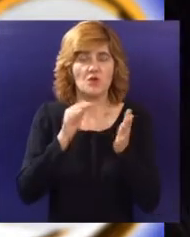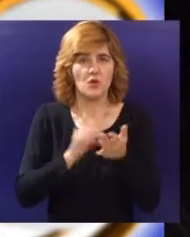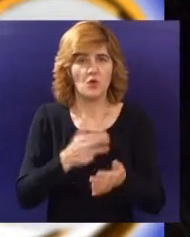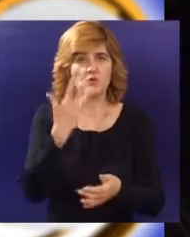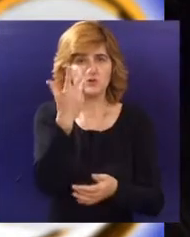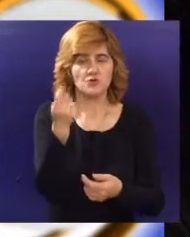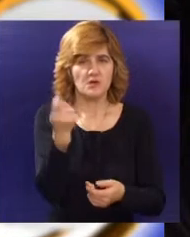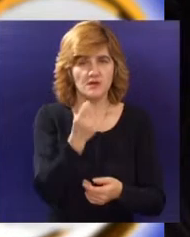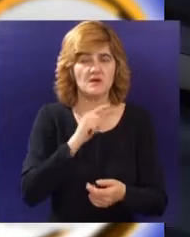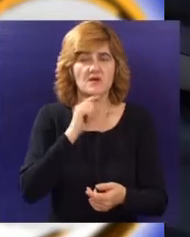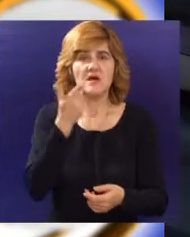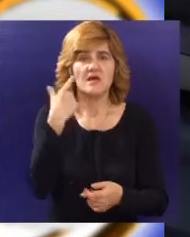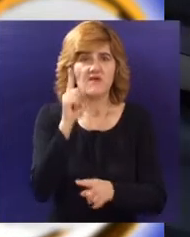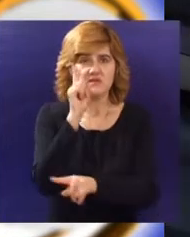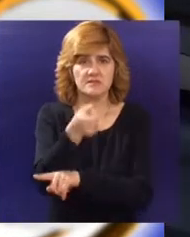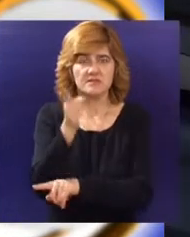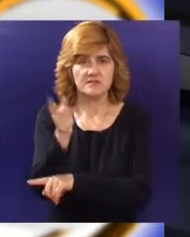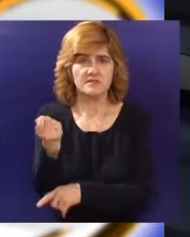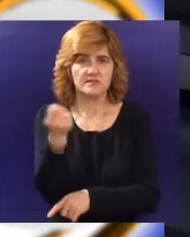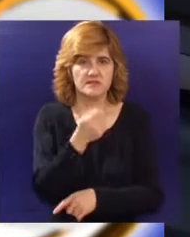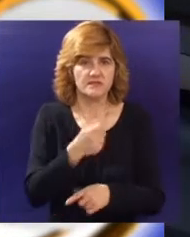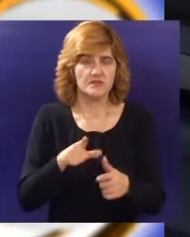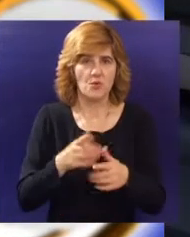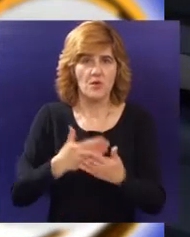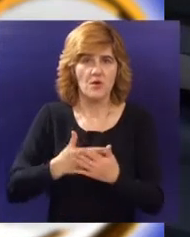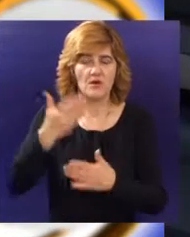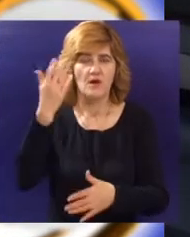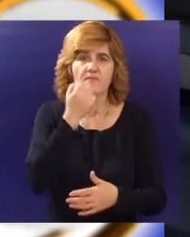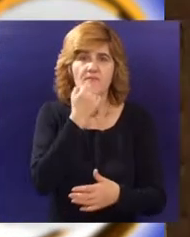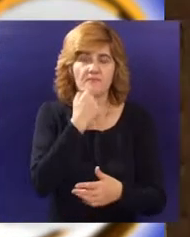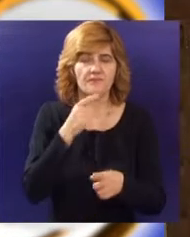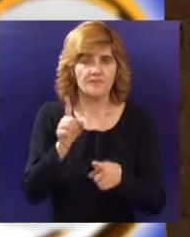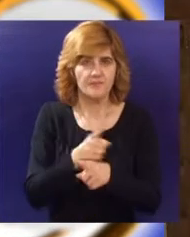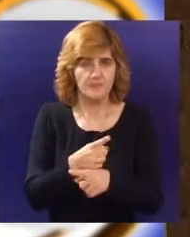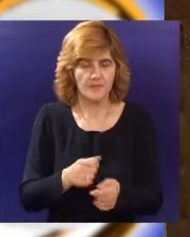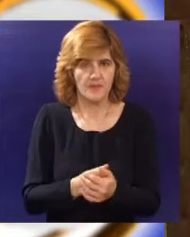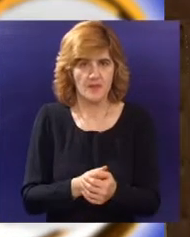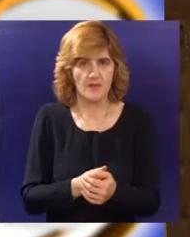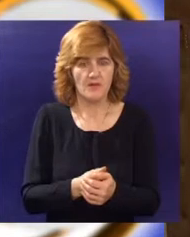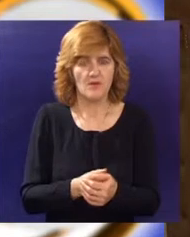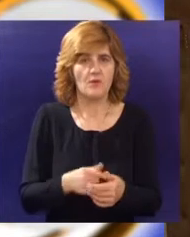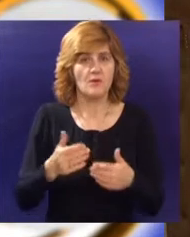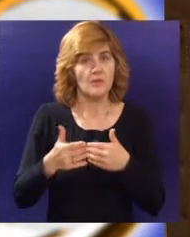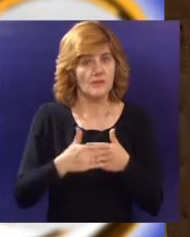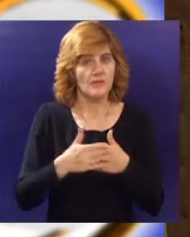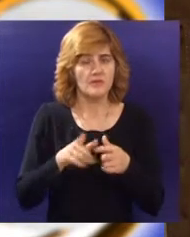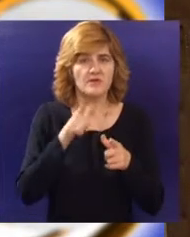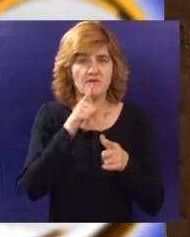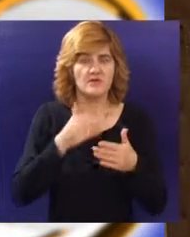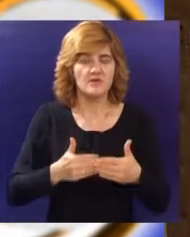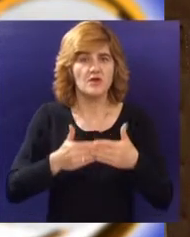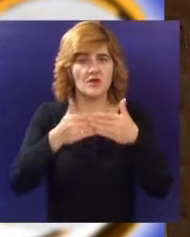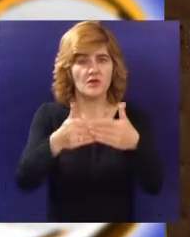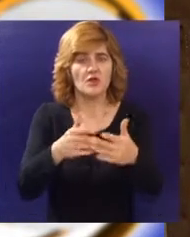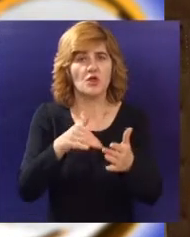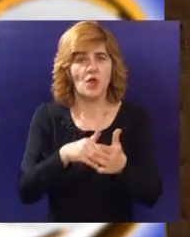plana, a još 20 planova je naručeno. Moram napomenuti da su u postupku, odnosno uskoro su na javnom uvidu,